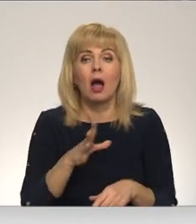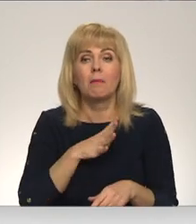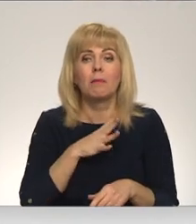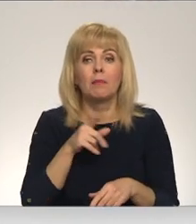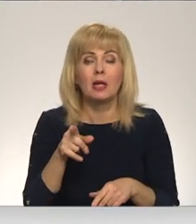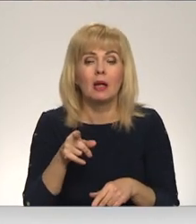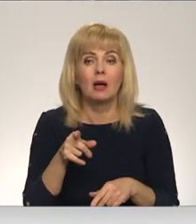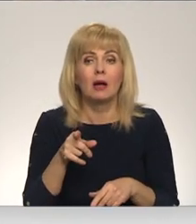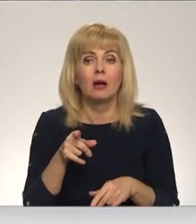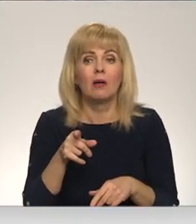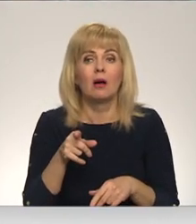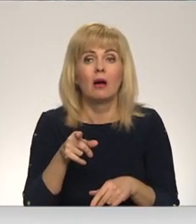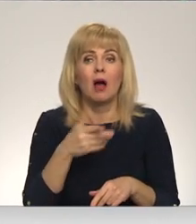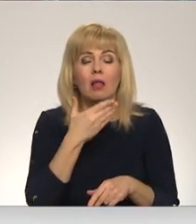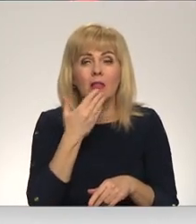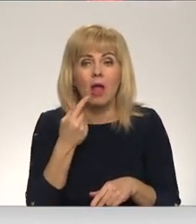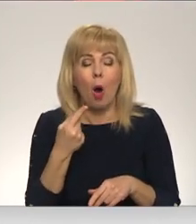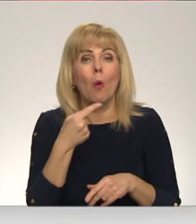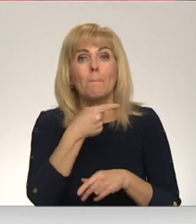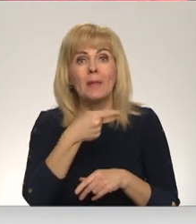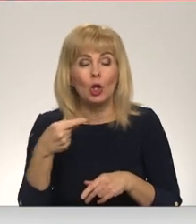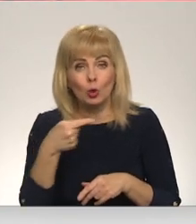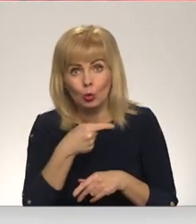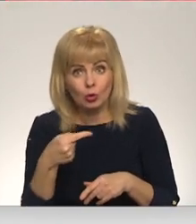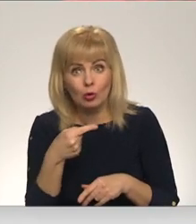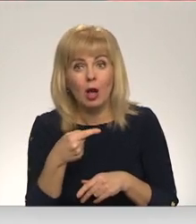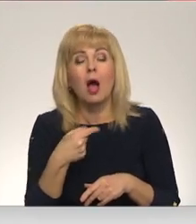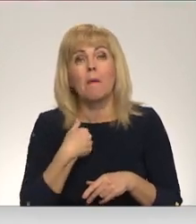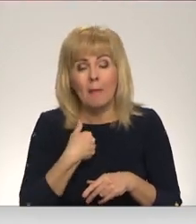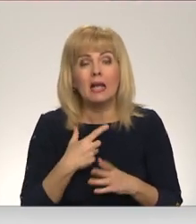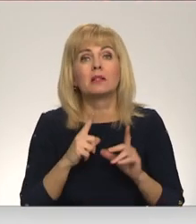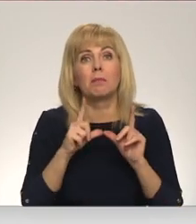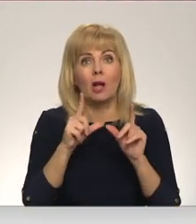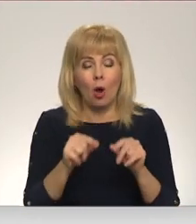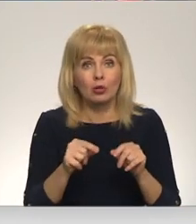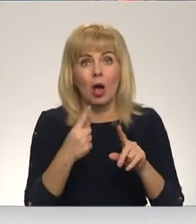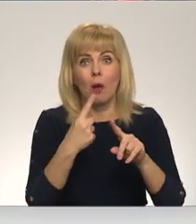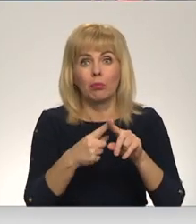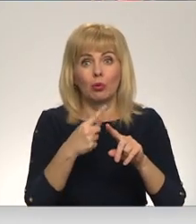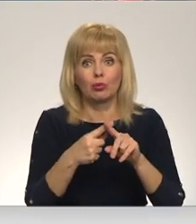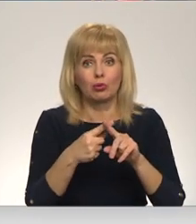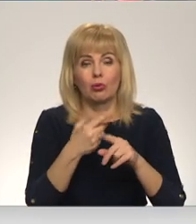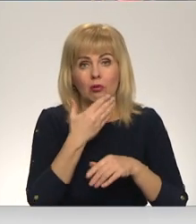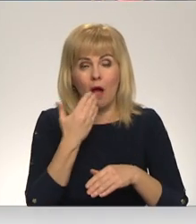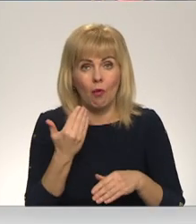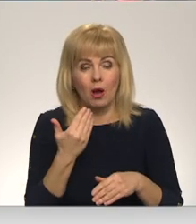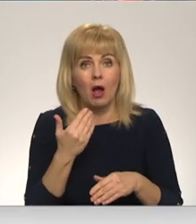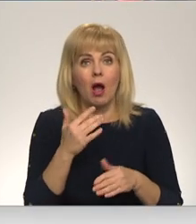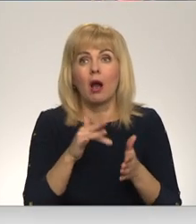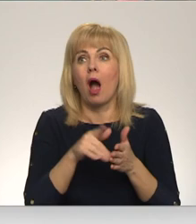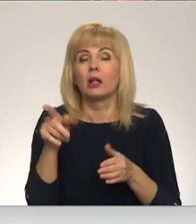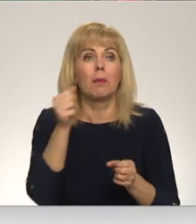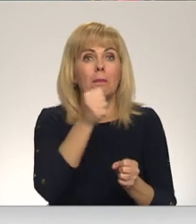Nu, kamēr nav to mīnusu, tikmēr mēs braucam, bet plusu, ja var nekādu nav un ja vēl kādi